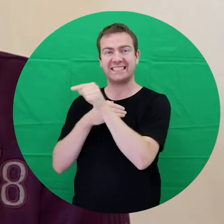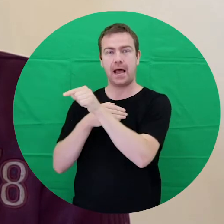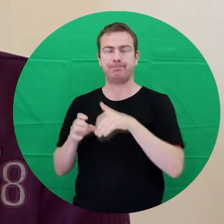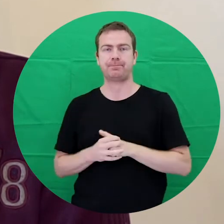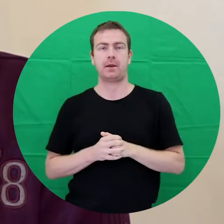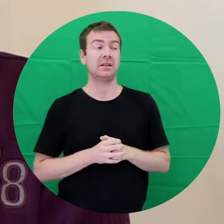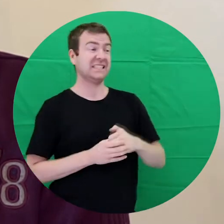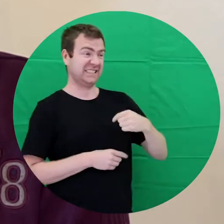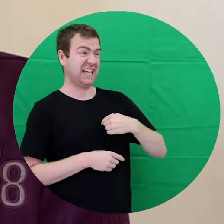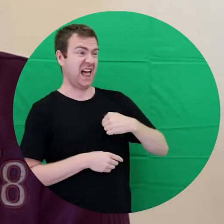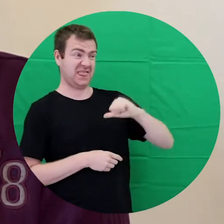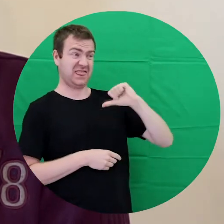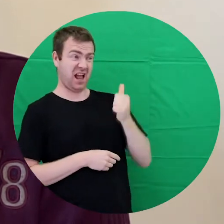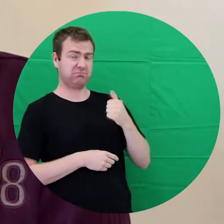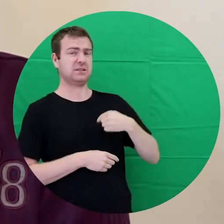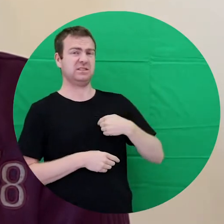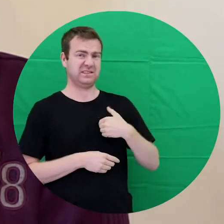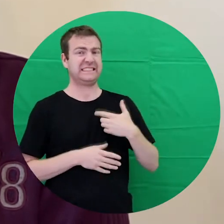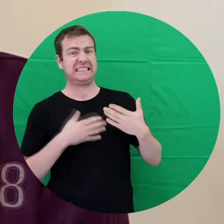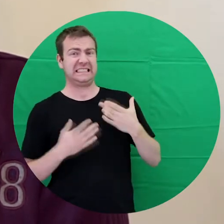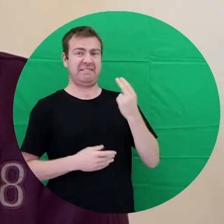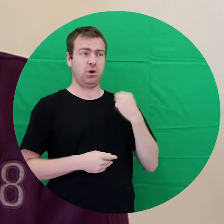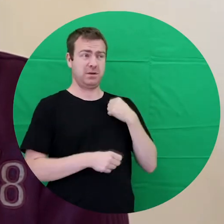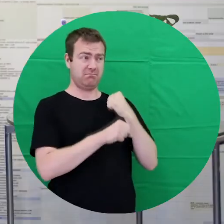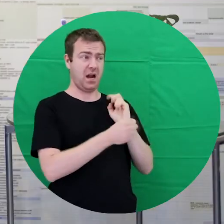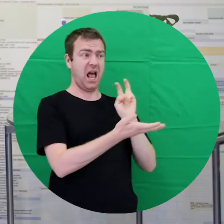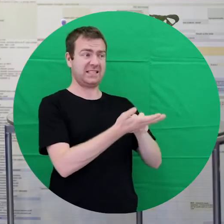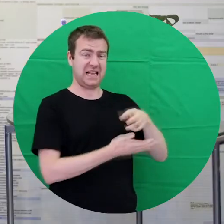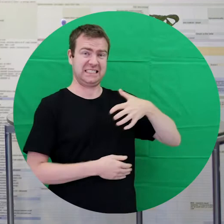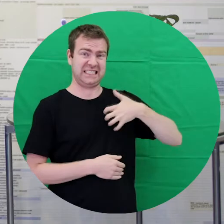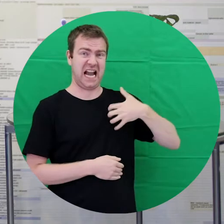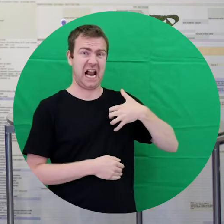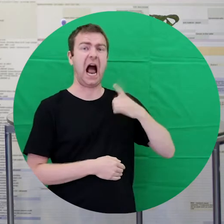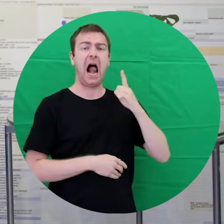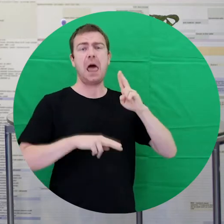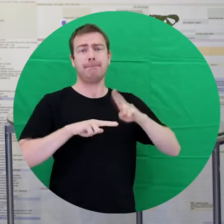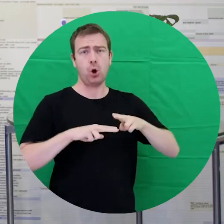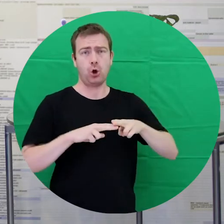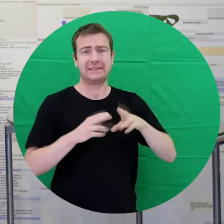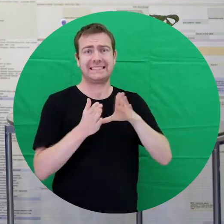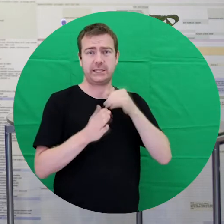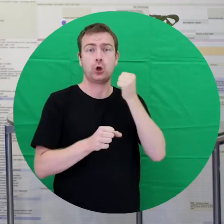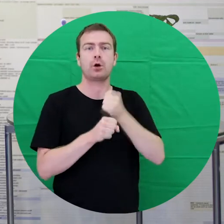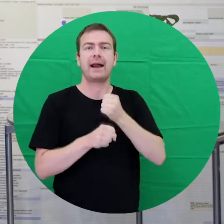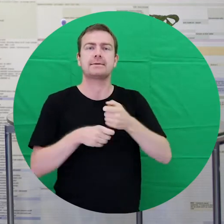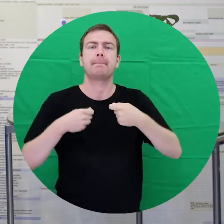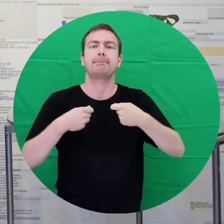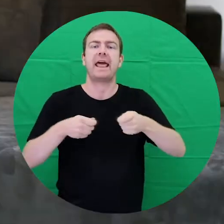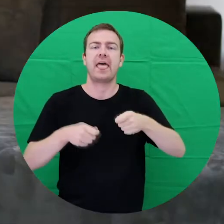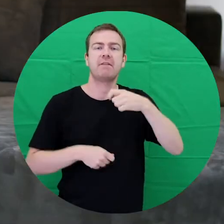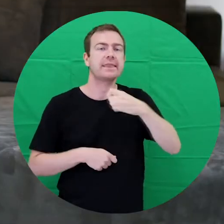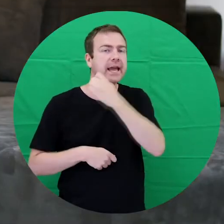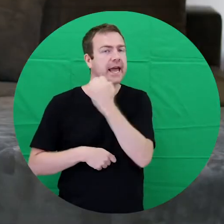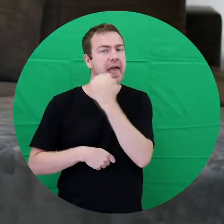najprv som mal strach, ale začal som kúra prox pracovať.